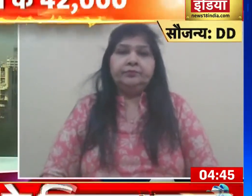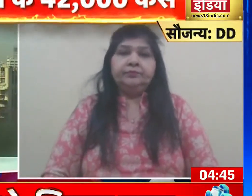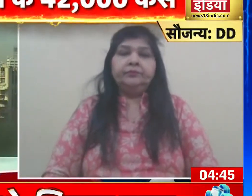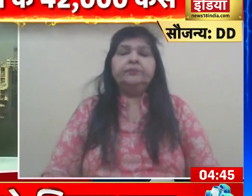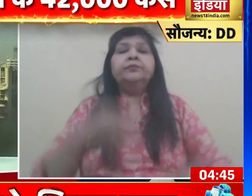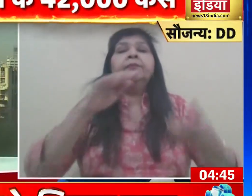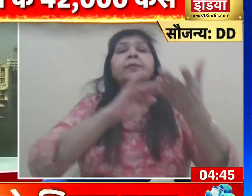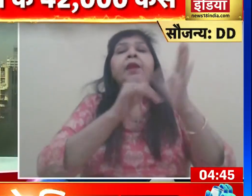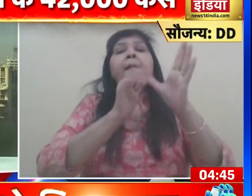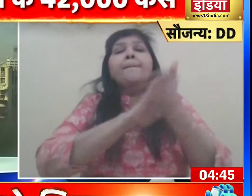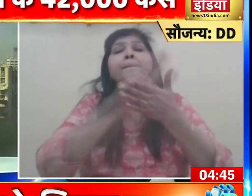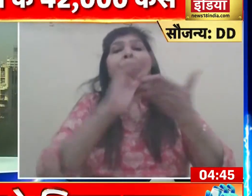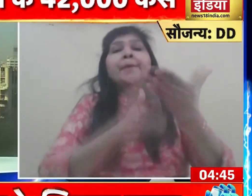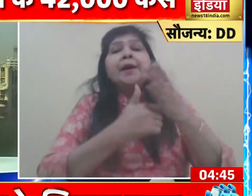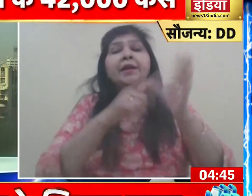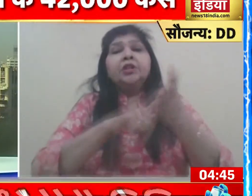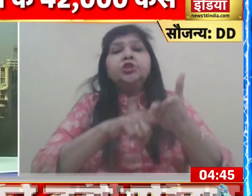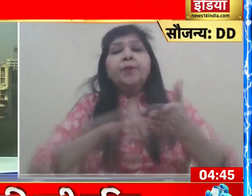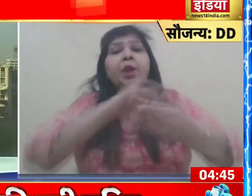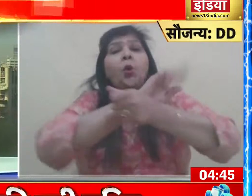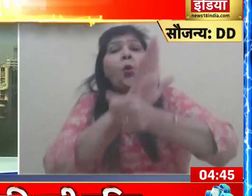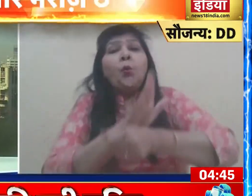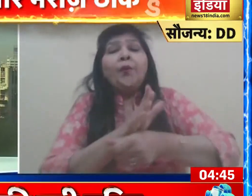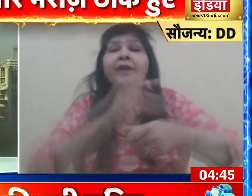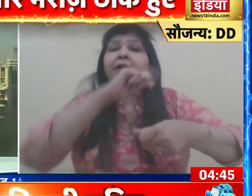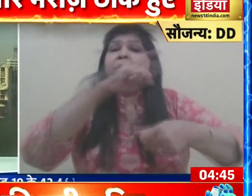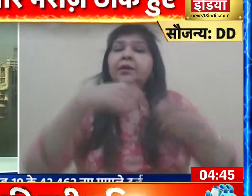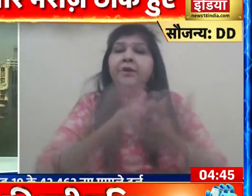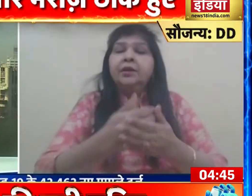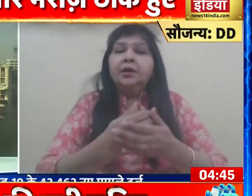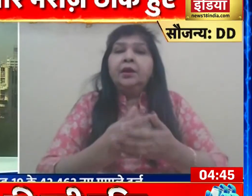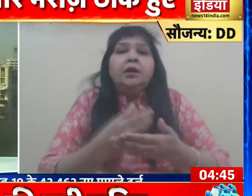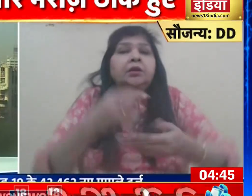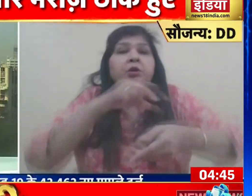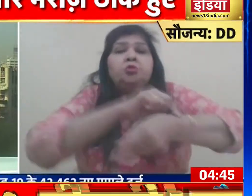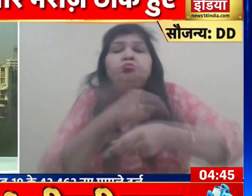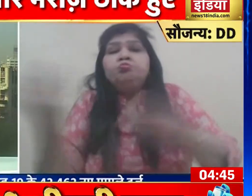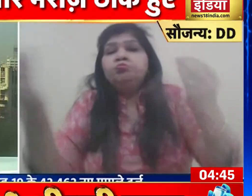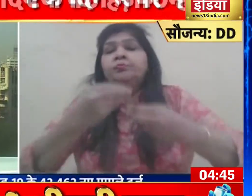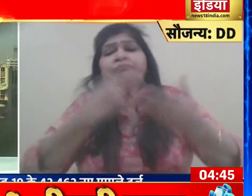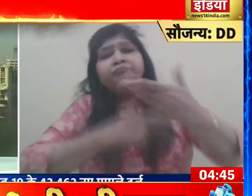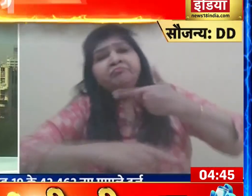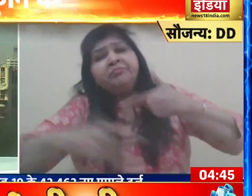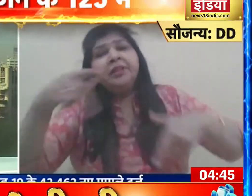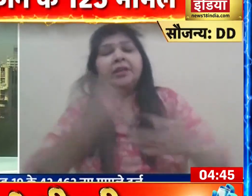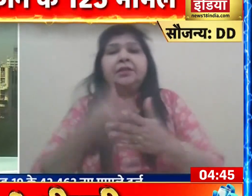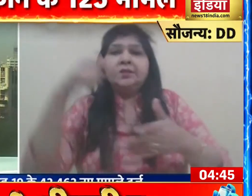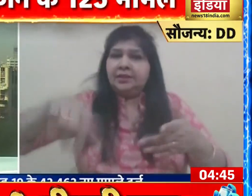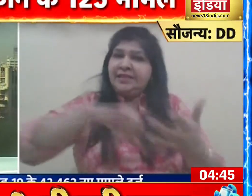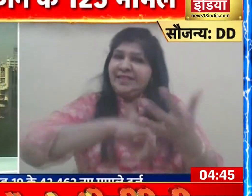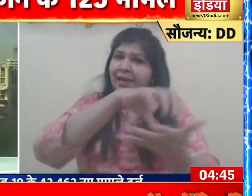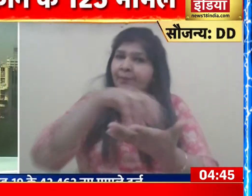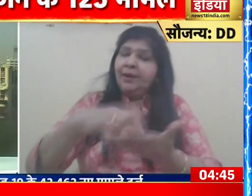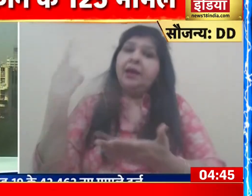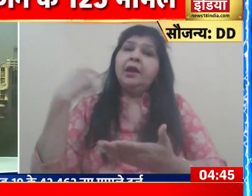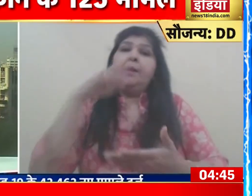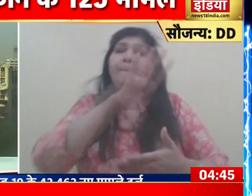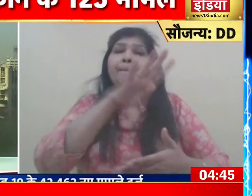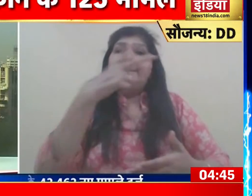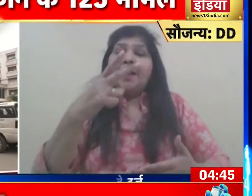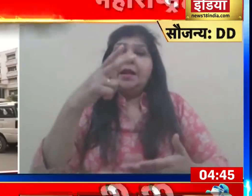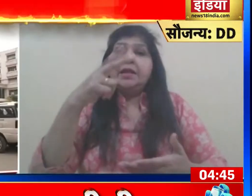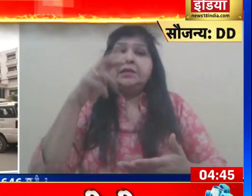महराष्ट में कोविड-19 के नए मामलों की रफ्तार थमने का नाम नहीं ले रही है राज में कल 42,462